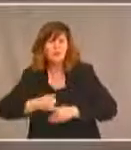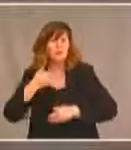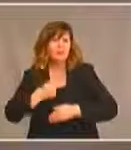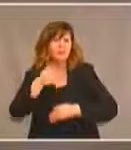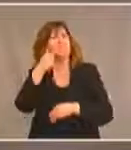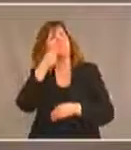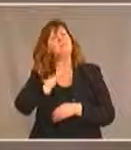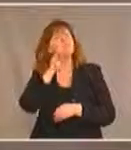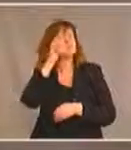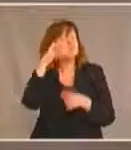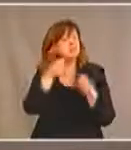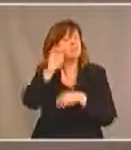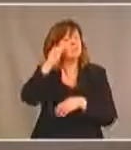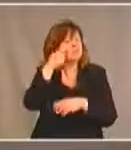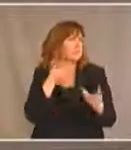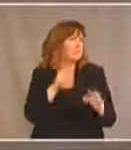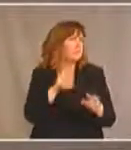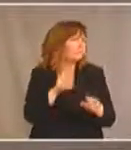Je vais vous parler en termes généraux.